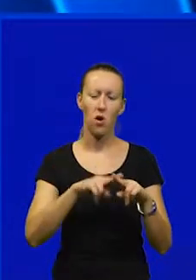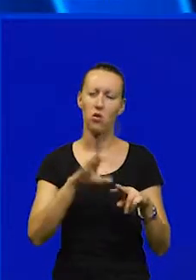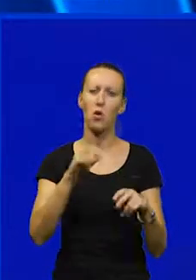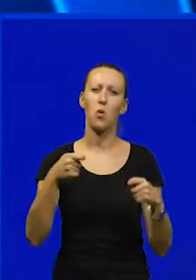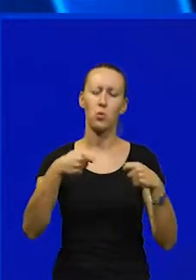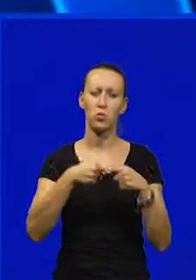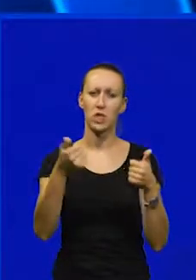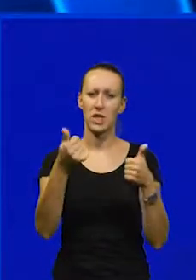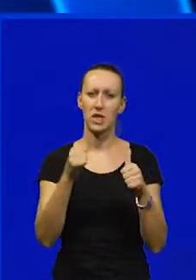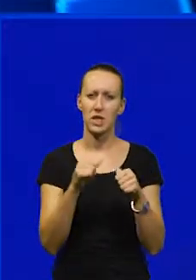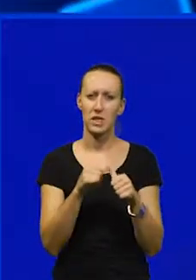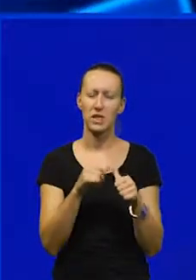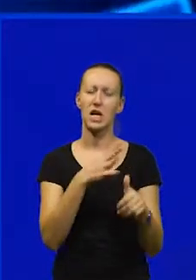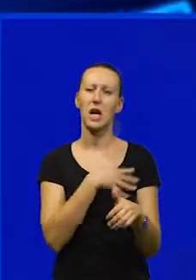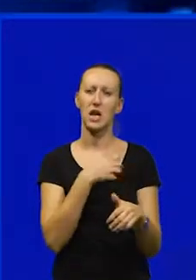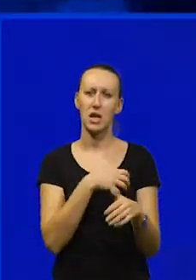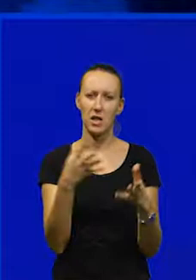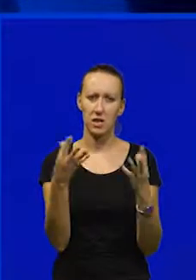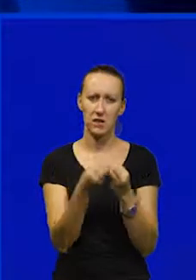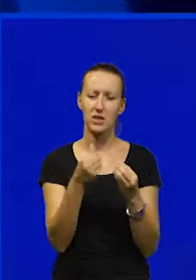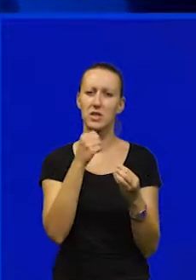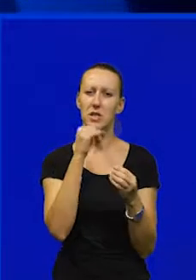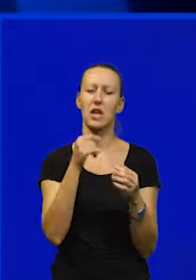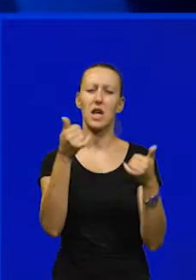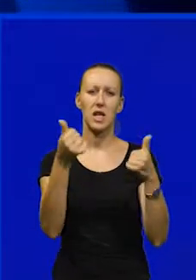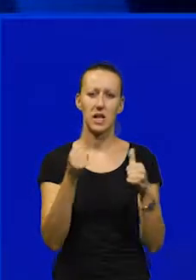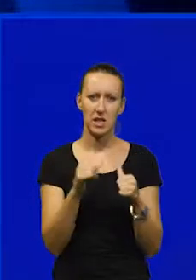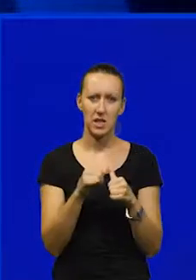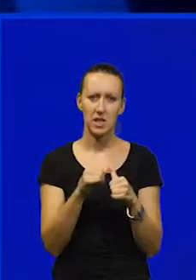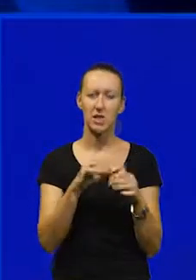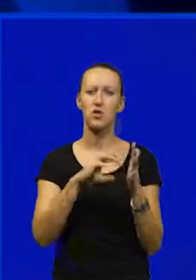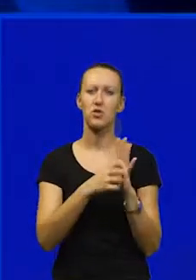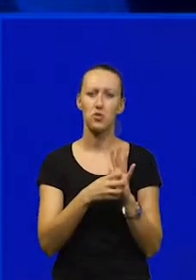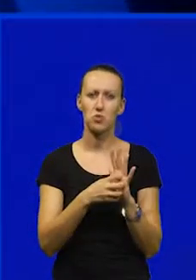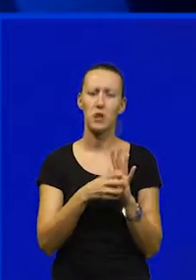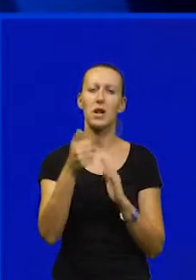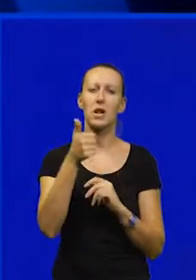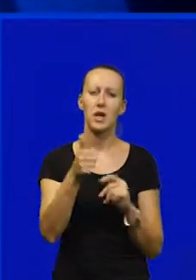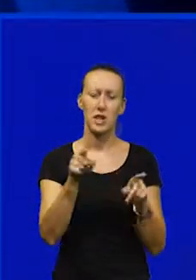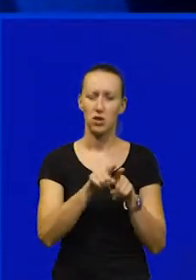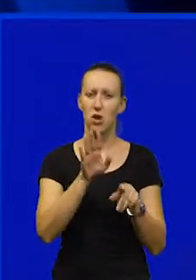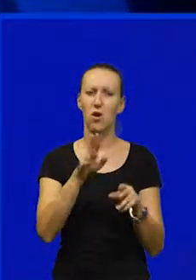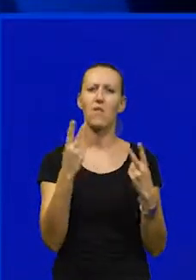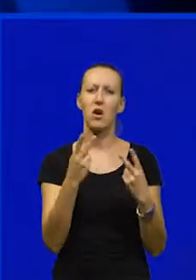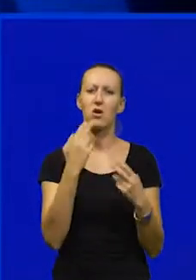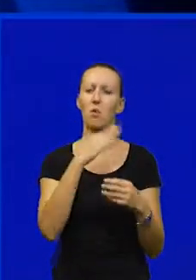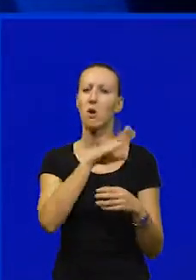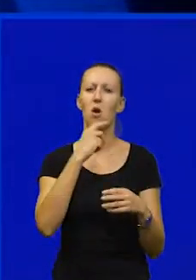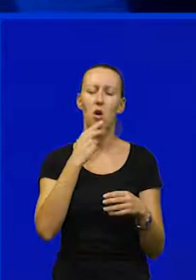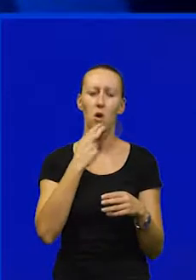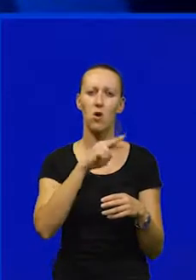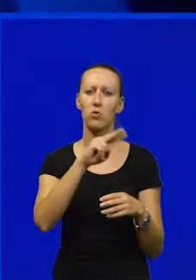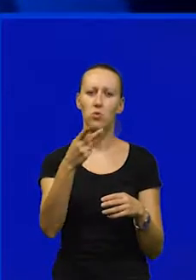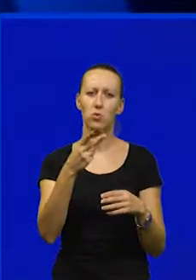priključenju Istre Hrvatskoj i da je Istra Istarska županija jednako važna kao bilo koji drugi